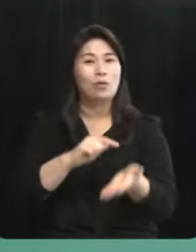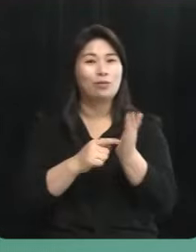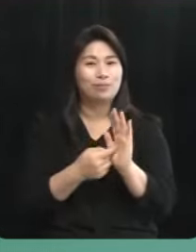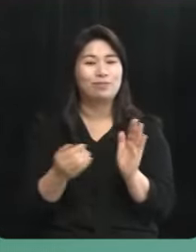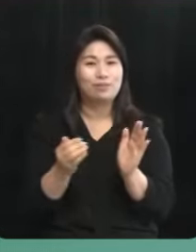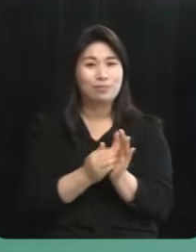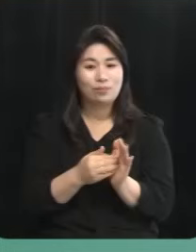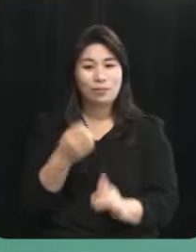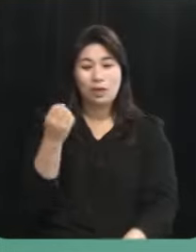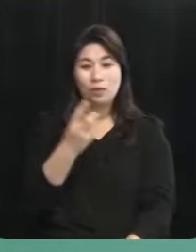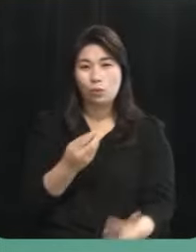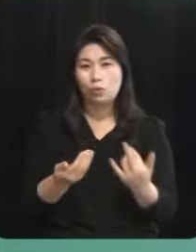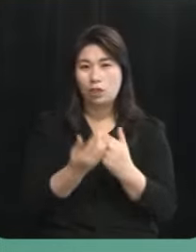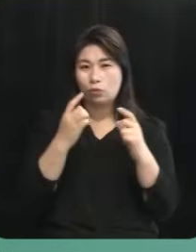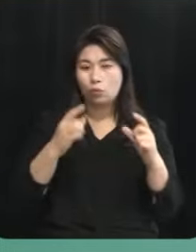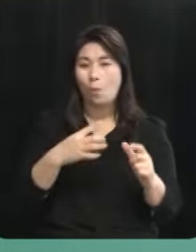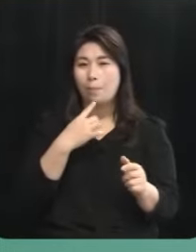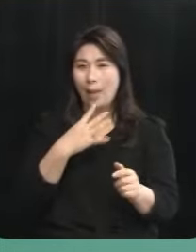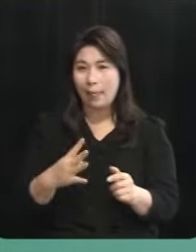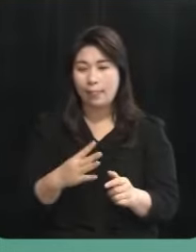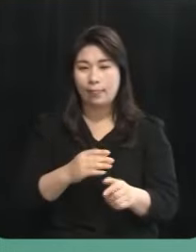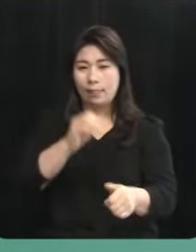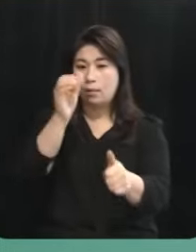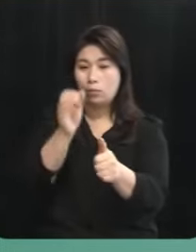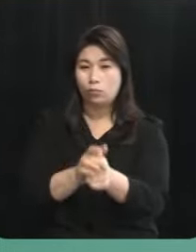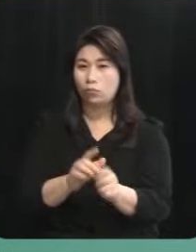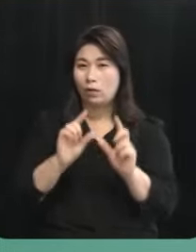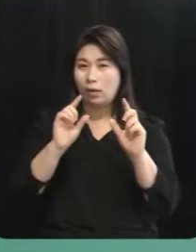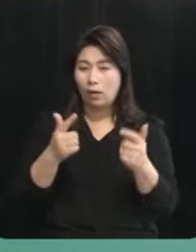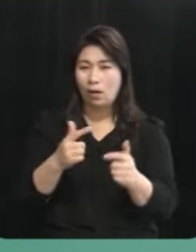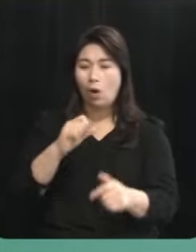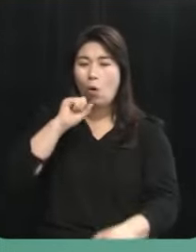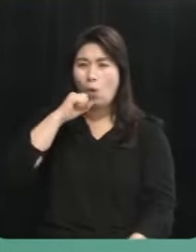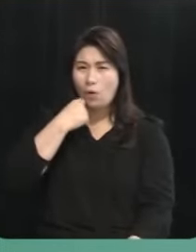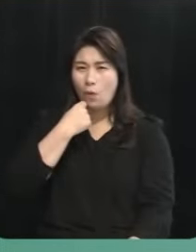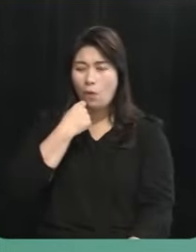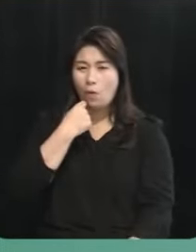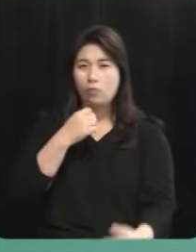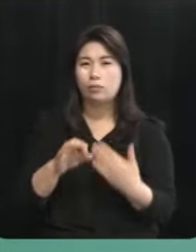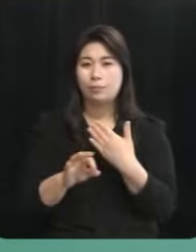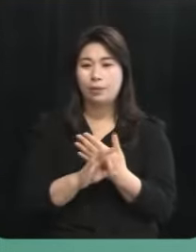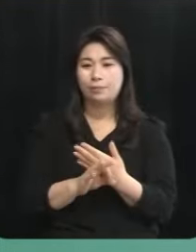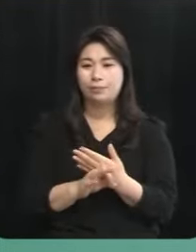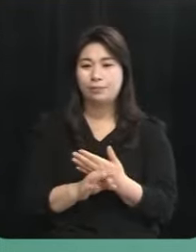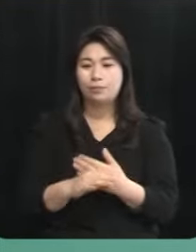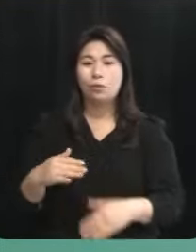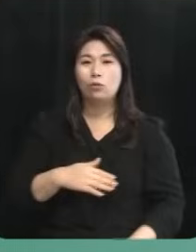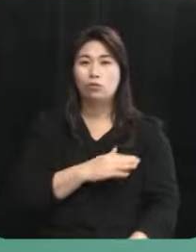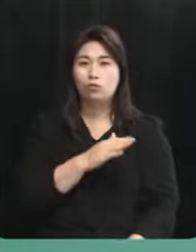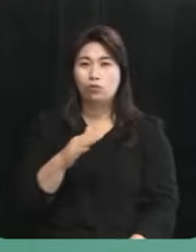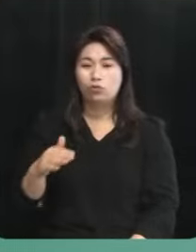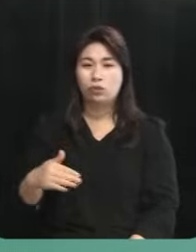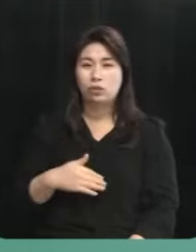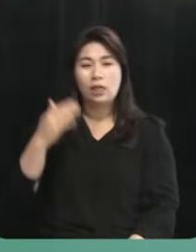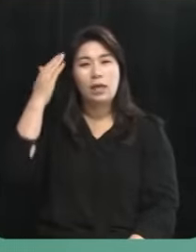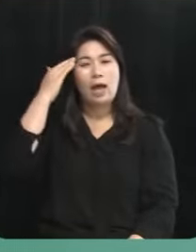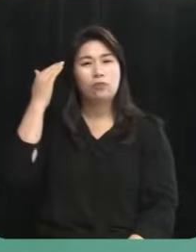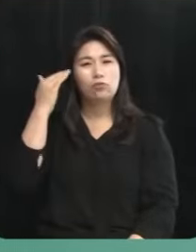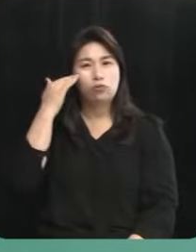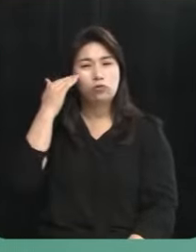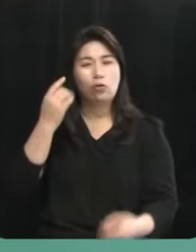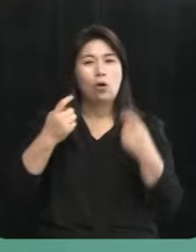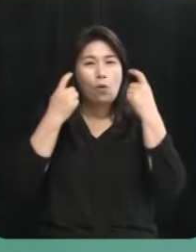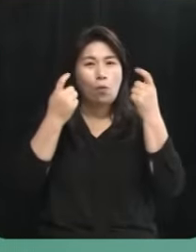제주도에만 이것을 부과하는 것이 어렵다고 했을 때는 저는 우리 대한민국의